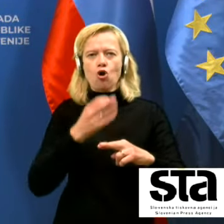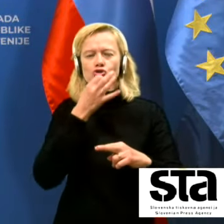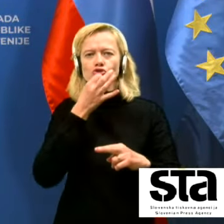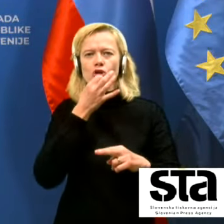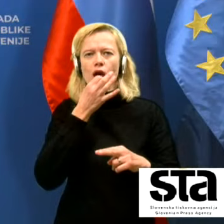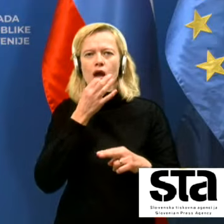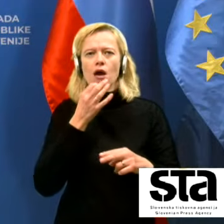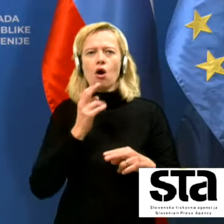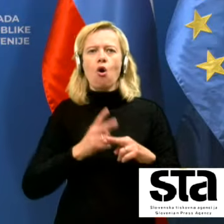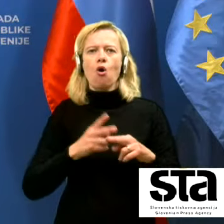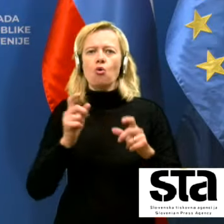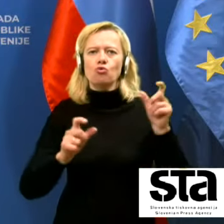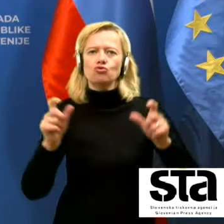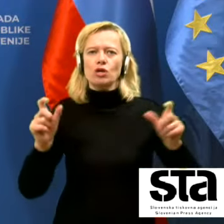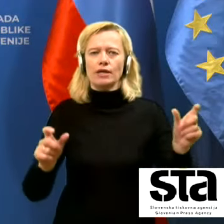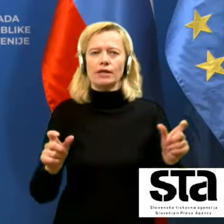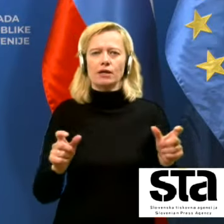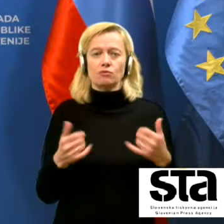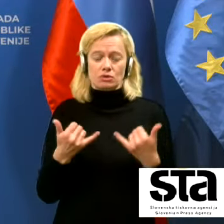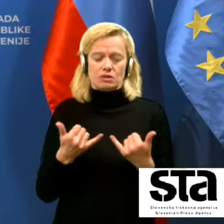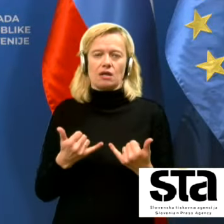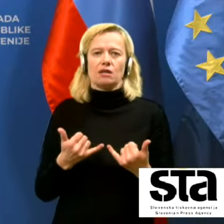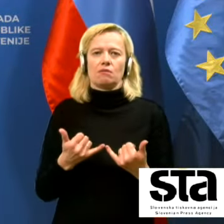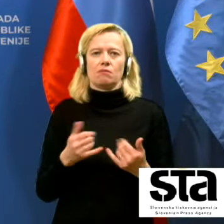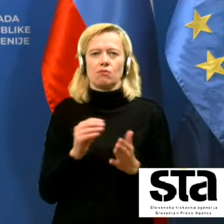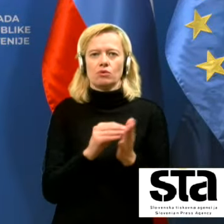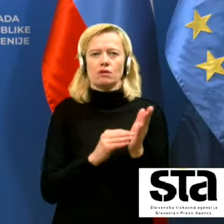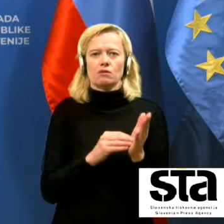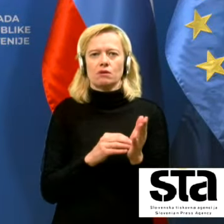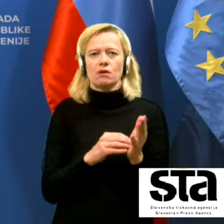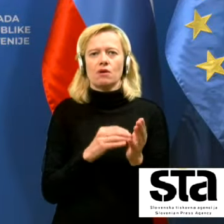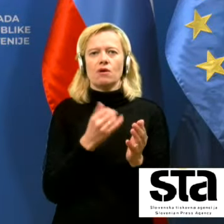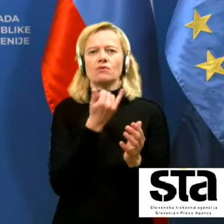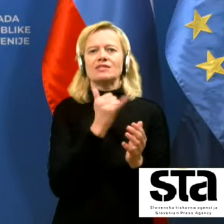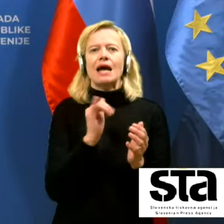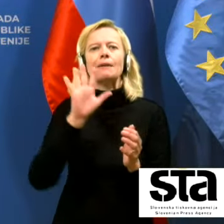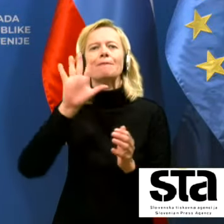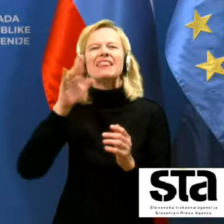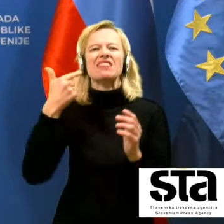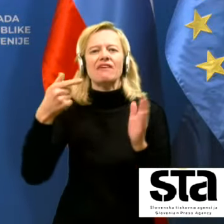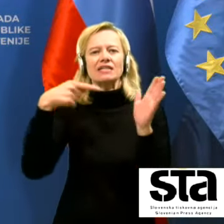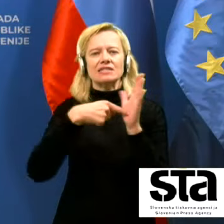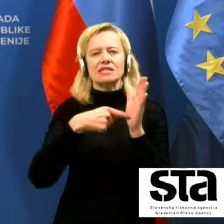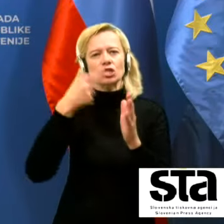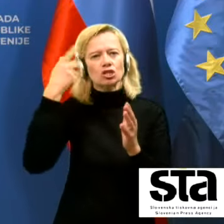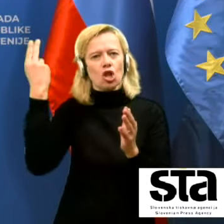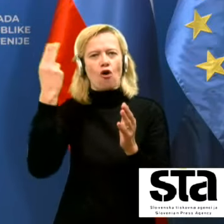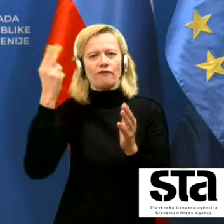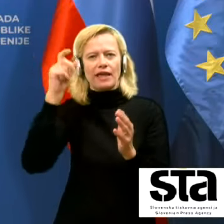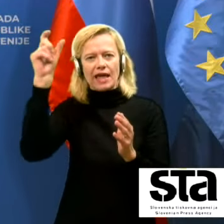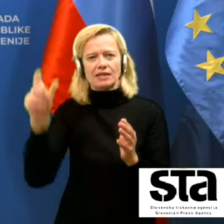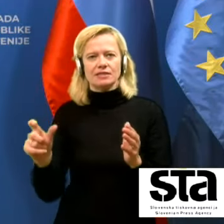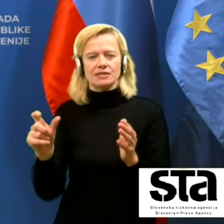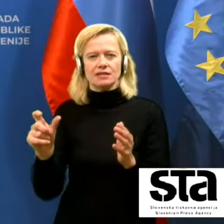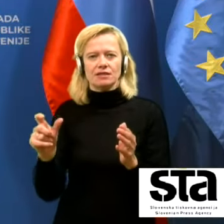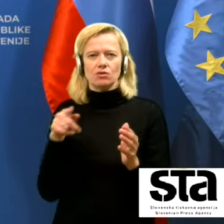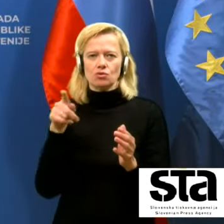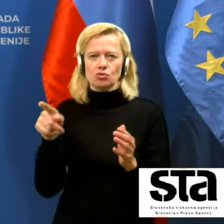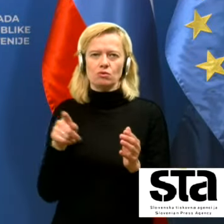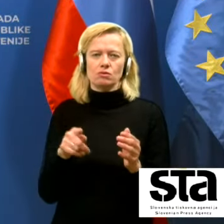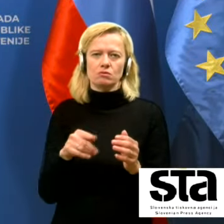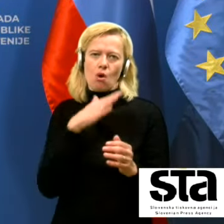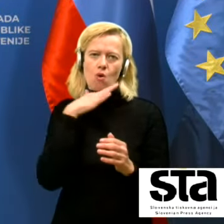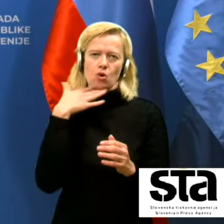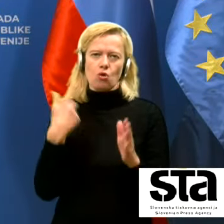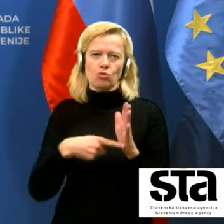posedanih podatkih praktično zdaj vsak 25. slovenec, kar je še vedno izredno visoka številka